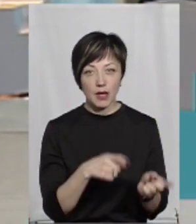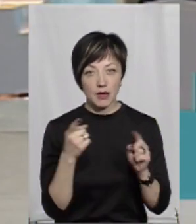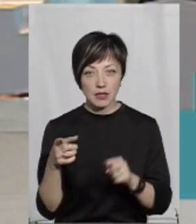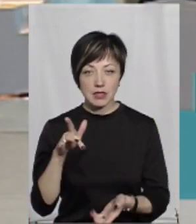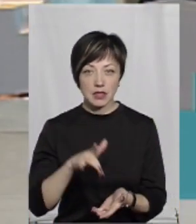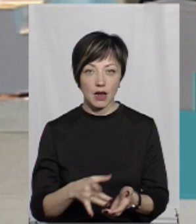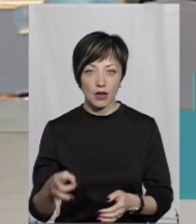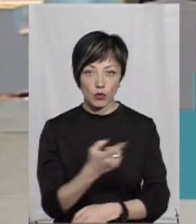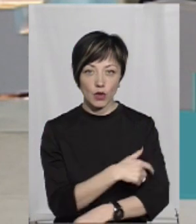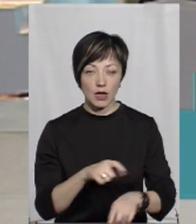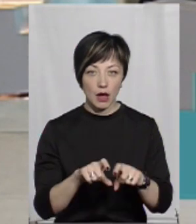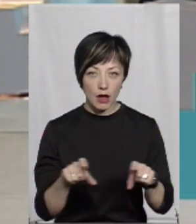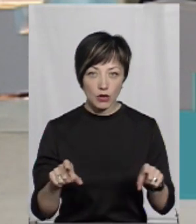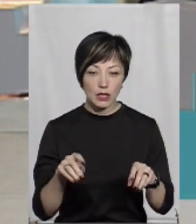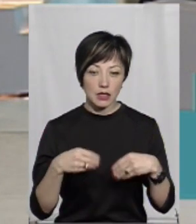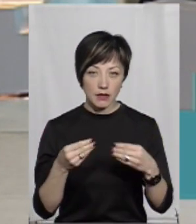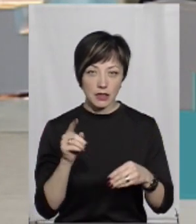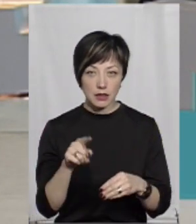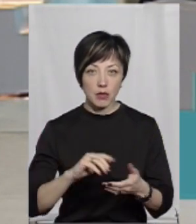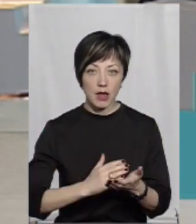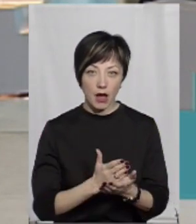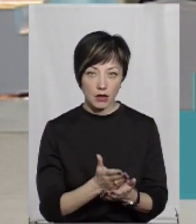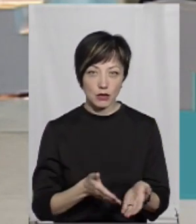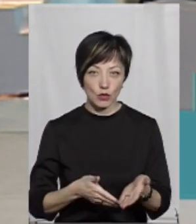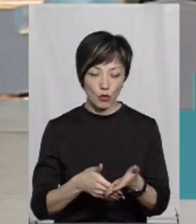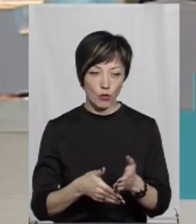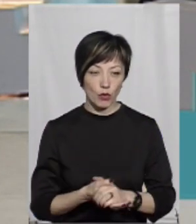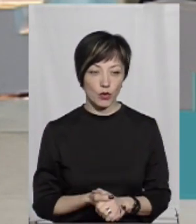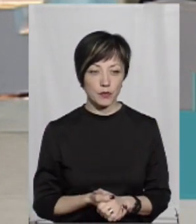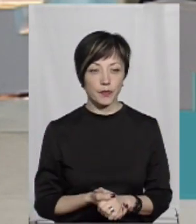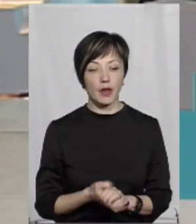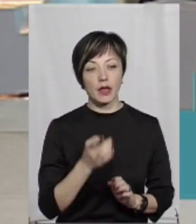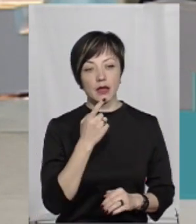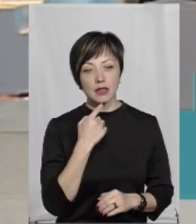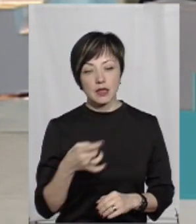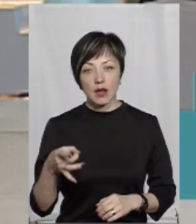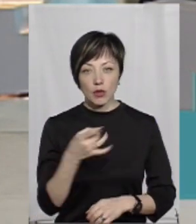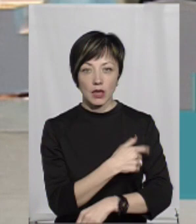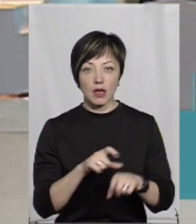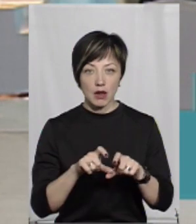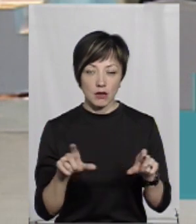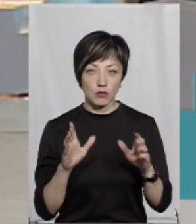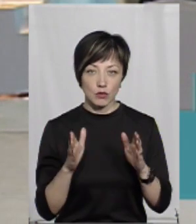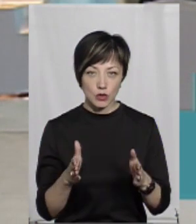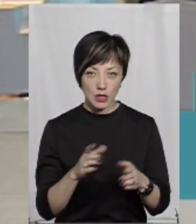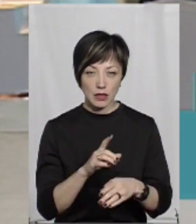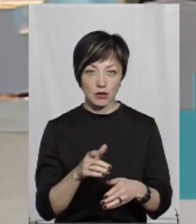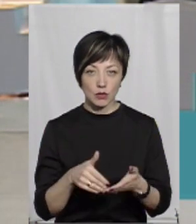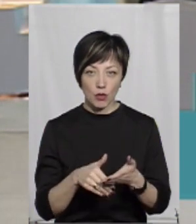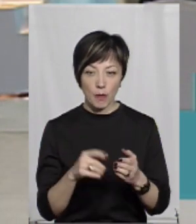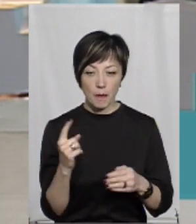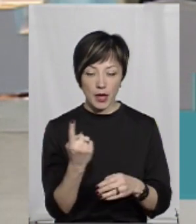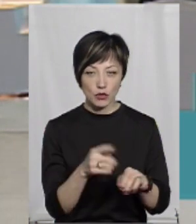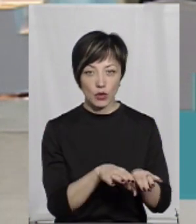переведено в центральну районну лікарню і надаватись там якісна допомога. Красилівська лікарня, вона буде лікарня індекційної допомоги